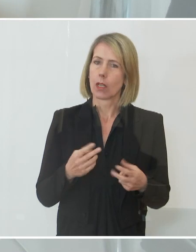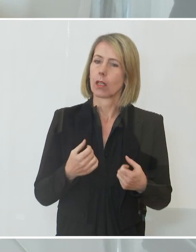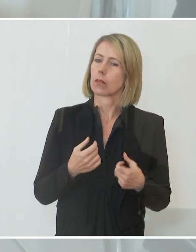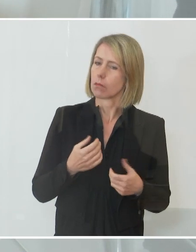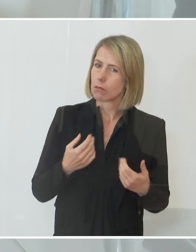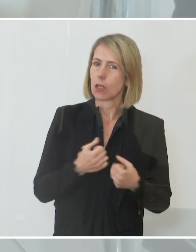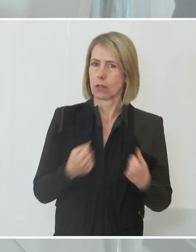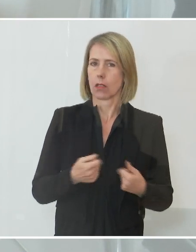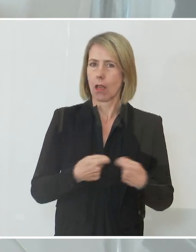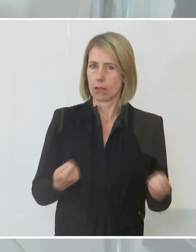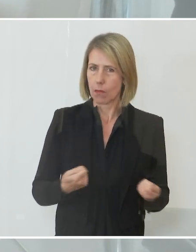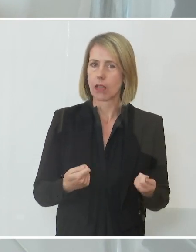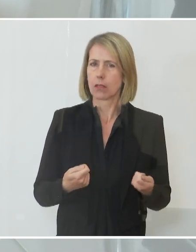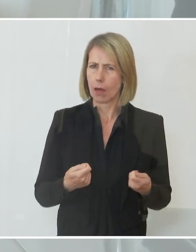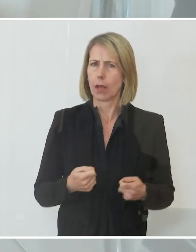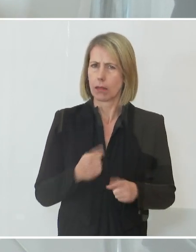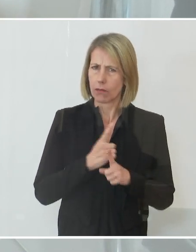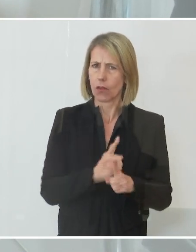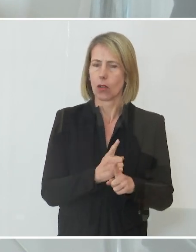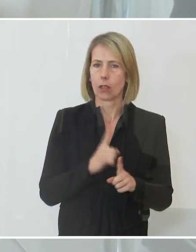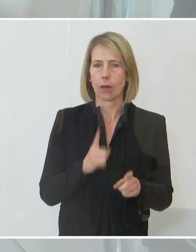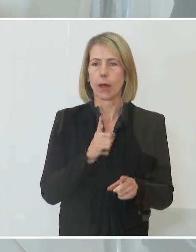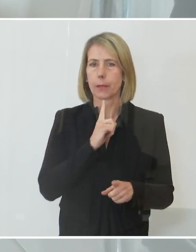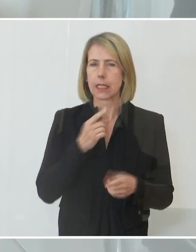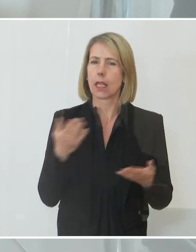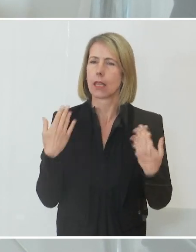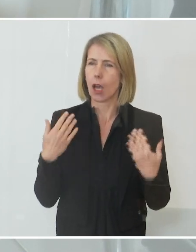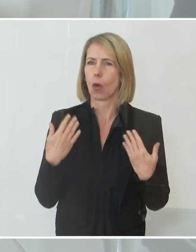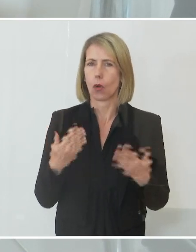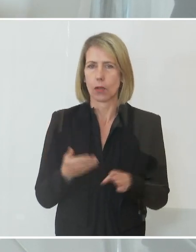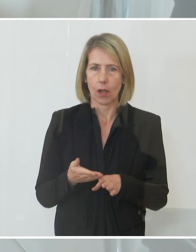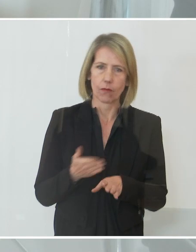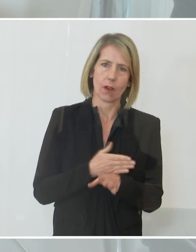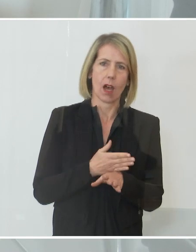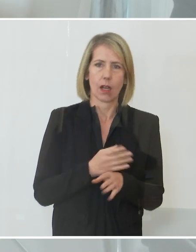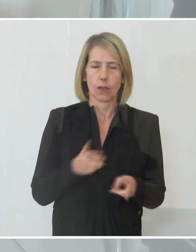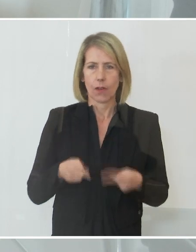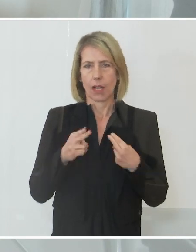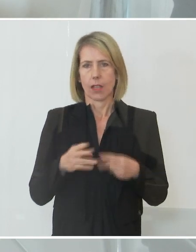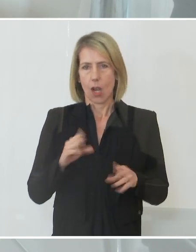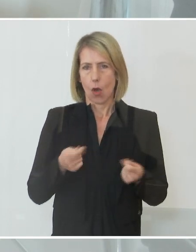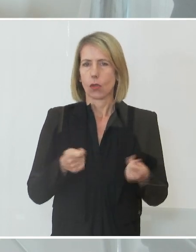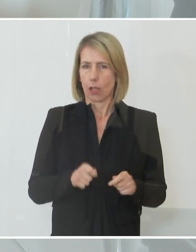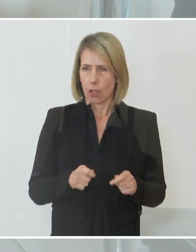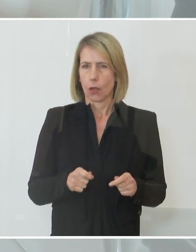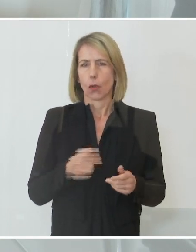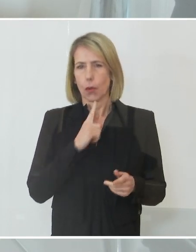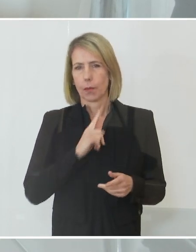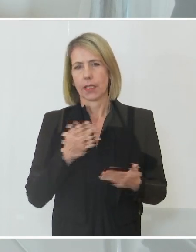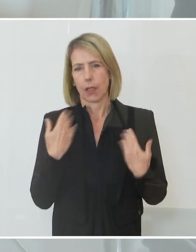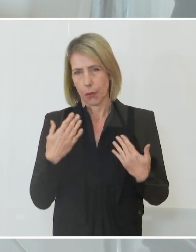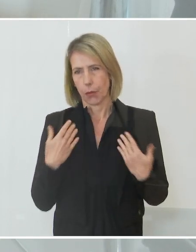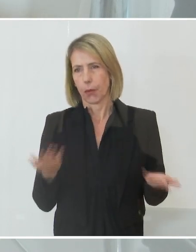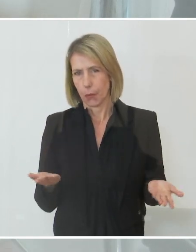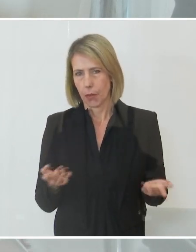heitsmaßnahmen sich erholen zu können von dem, was ihnen der Lockdown zugemutet hat. Und gleichzeitig ist es unsere Verpflicht